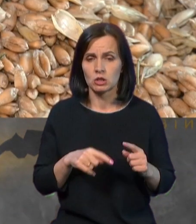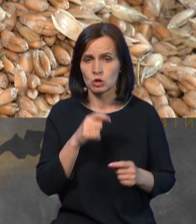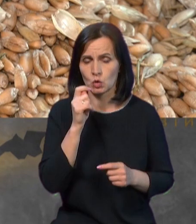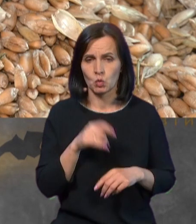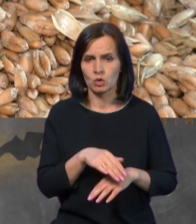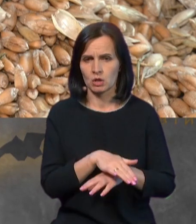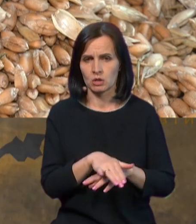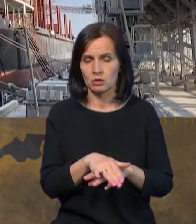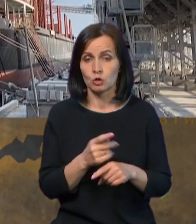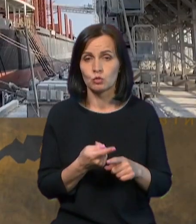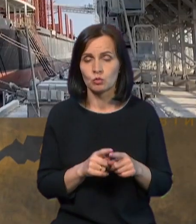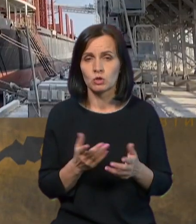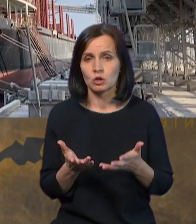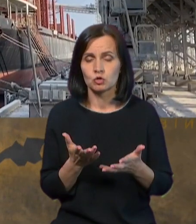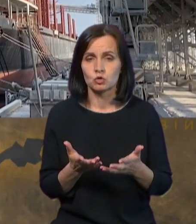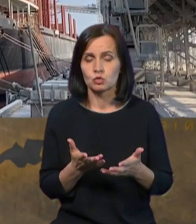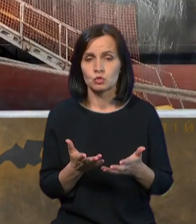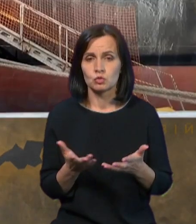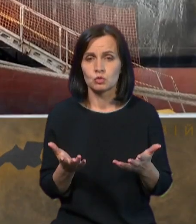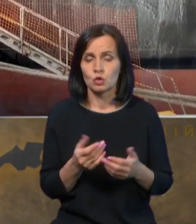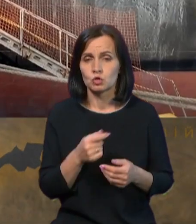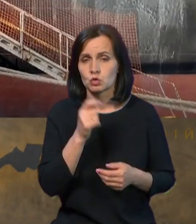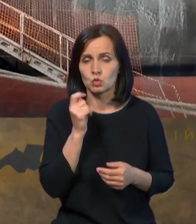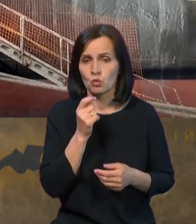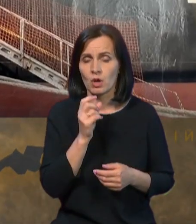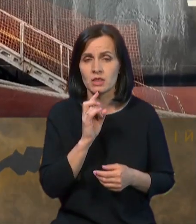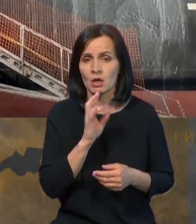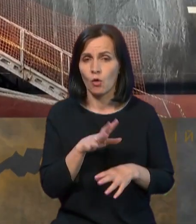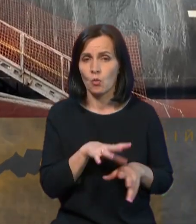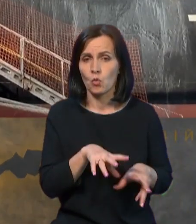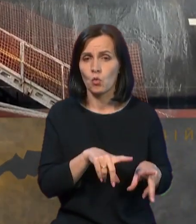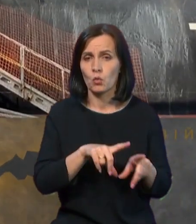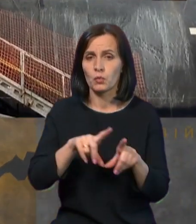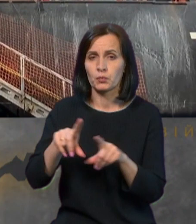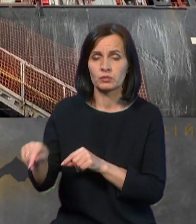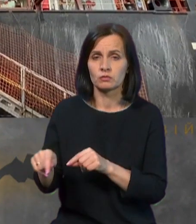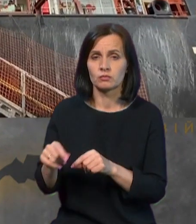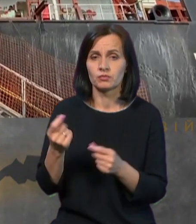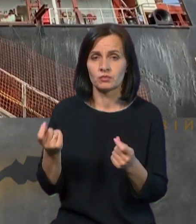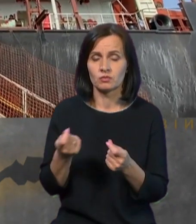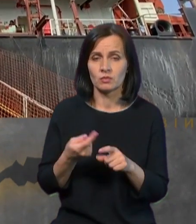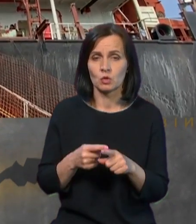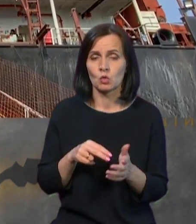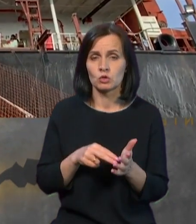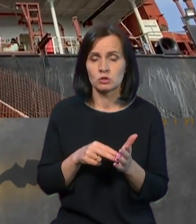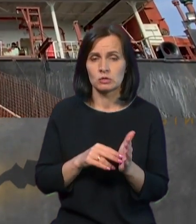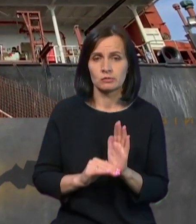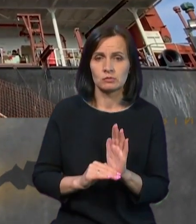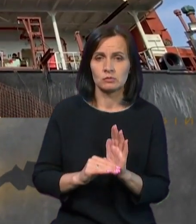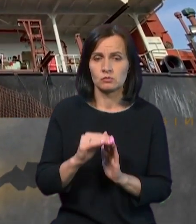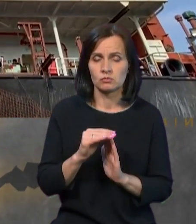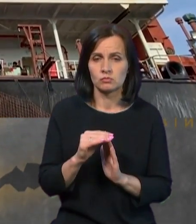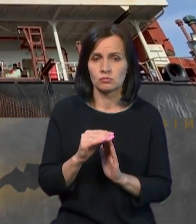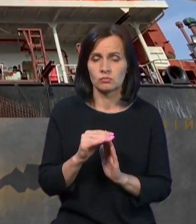Україні. Тому, якщо Україна не буде експортувати зерно, то ціни будуть йти вверх, інфляція